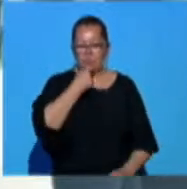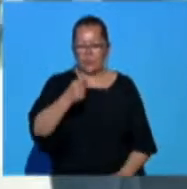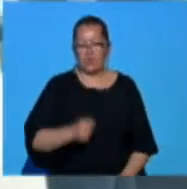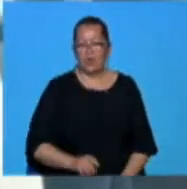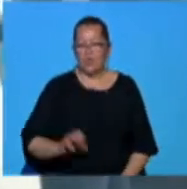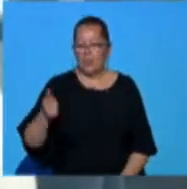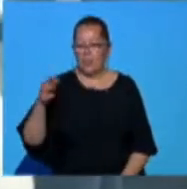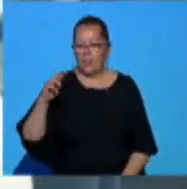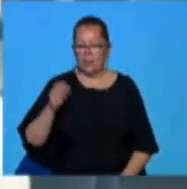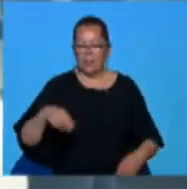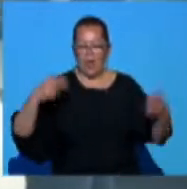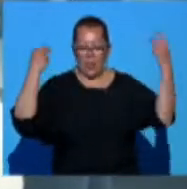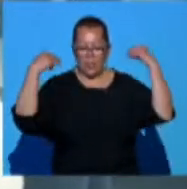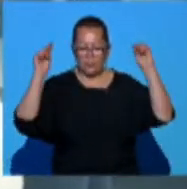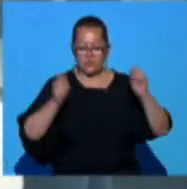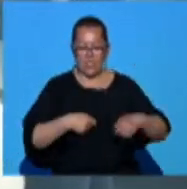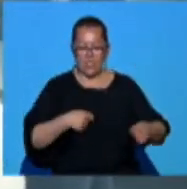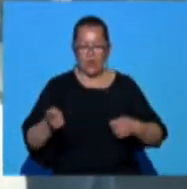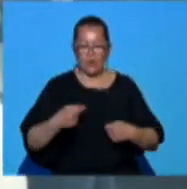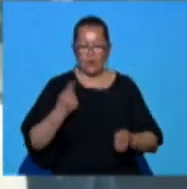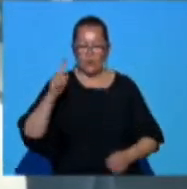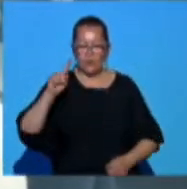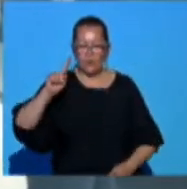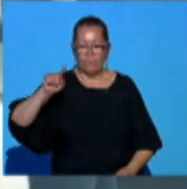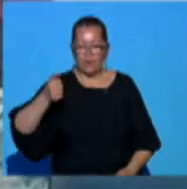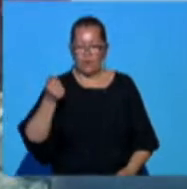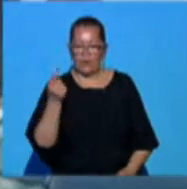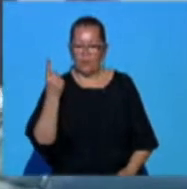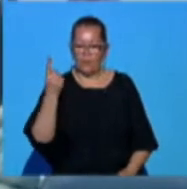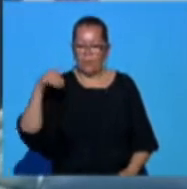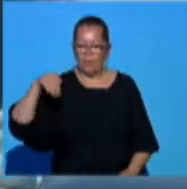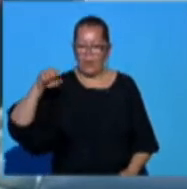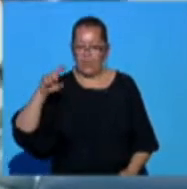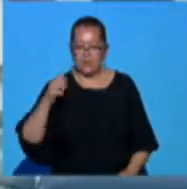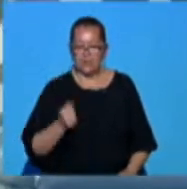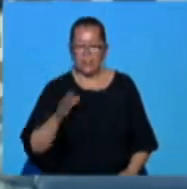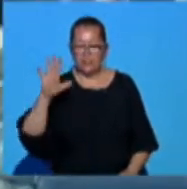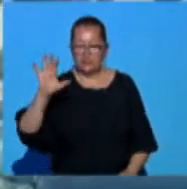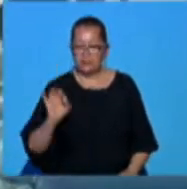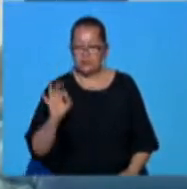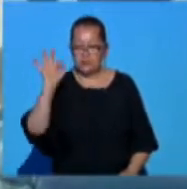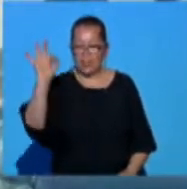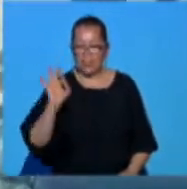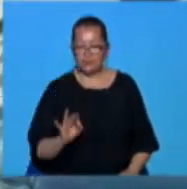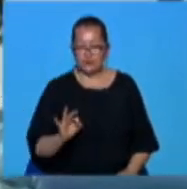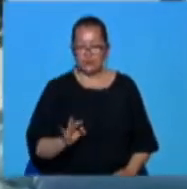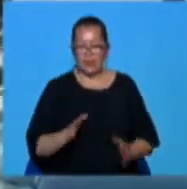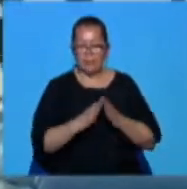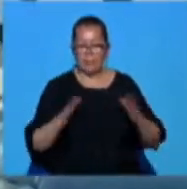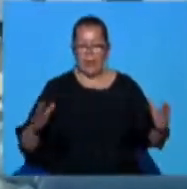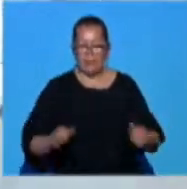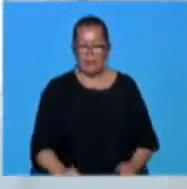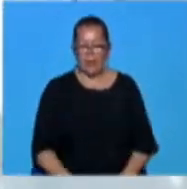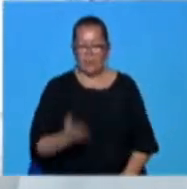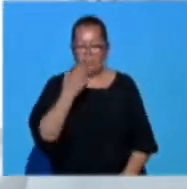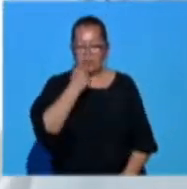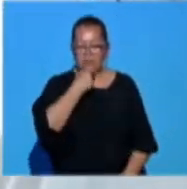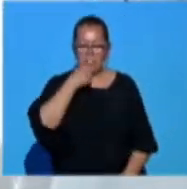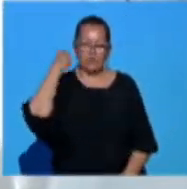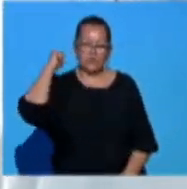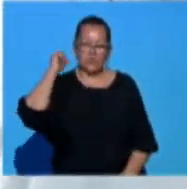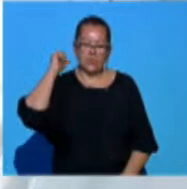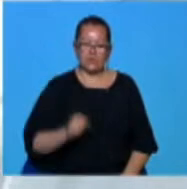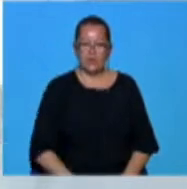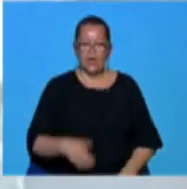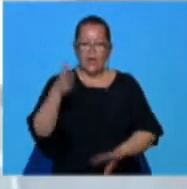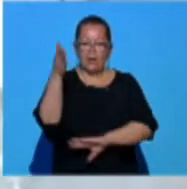Alros Latina a raportat o cifră de afaceri de 1,1 miliarde de lei, cu aproape 50% mai mare decât în aceeași perioadă anului trecut.